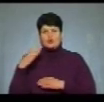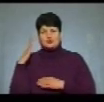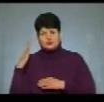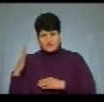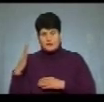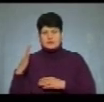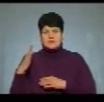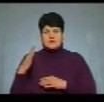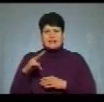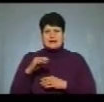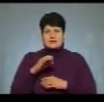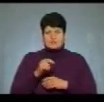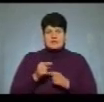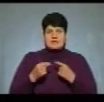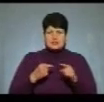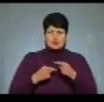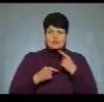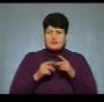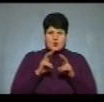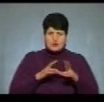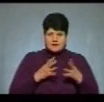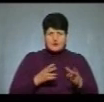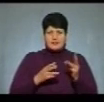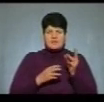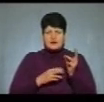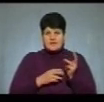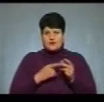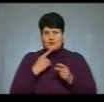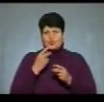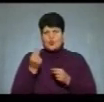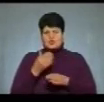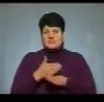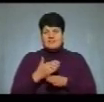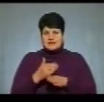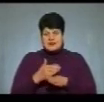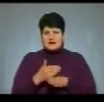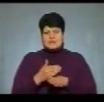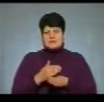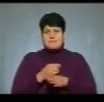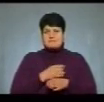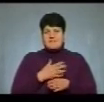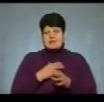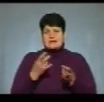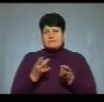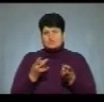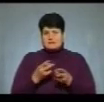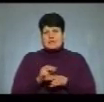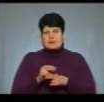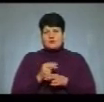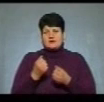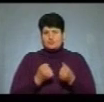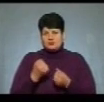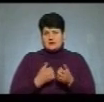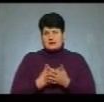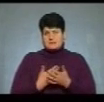розглядали в листопаді, інші говорять, що не розглядали, треті кажуть, що кошти виділялись, знову ж таки, на приватні потреби, на ремонт автомобілю